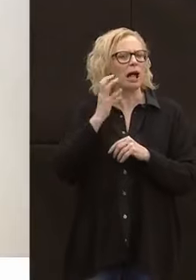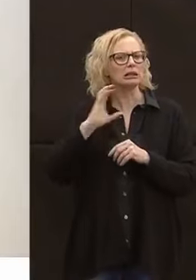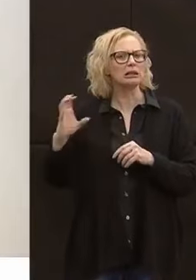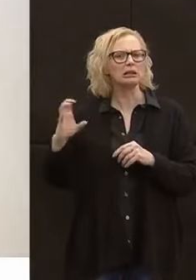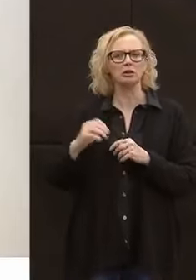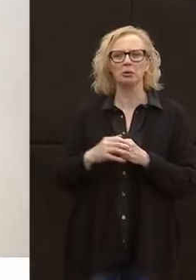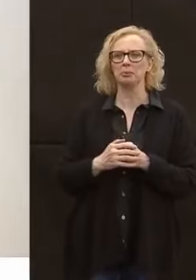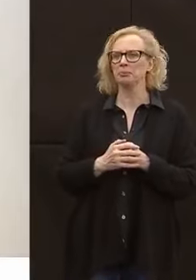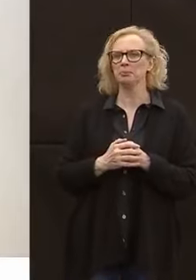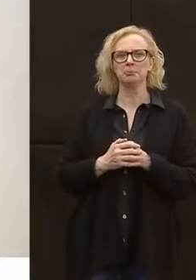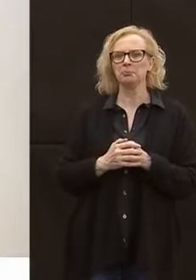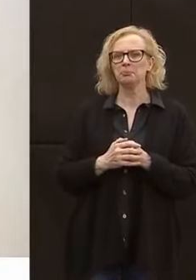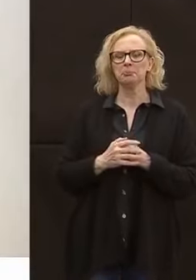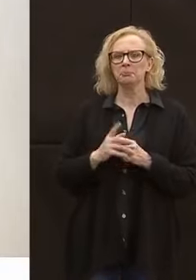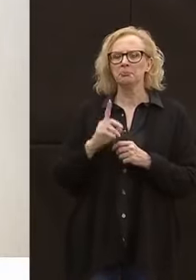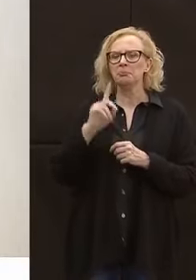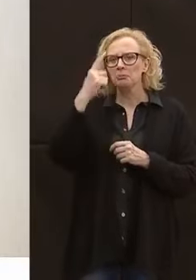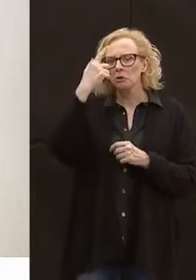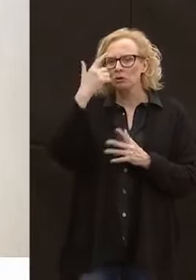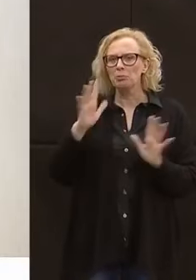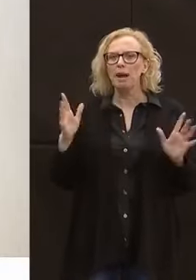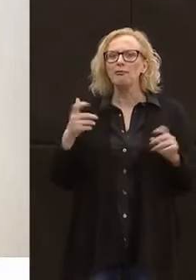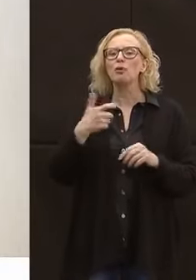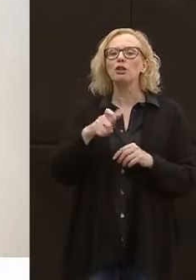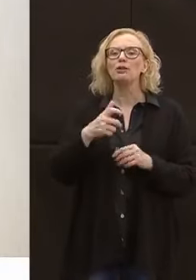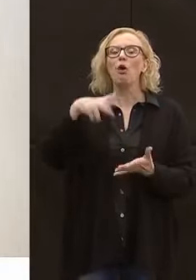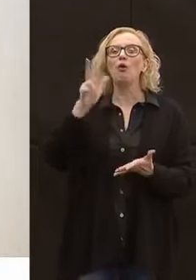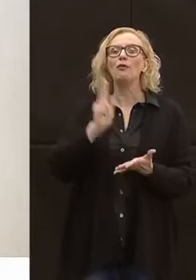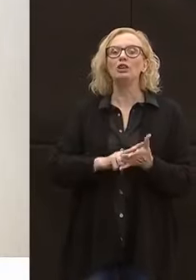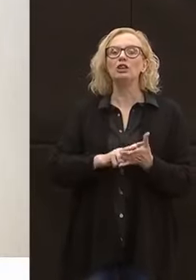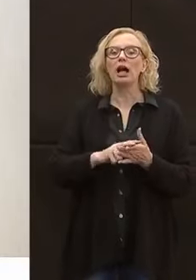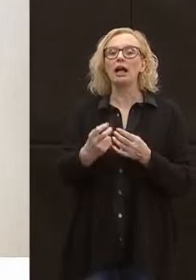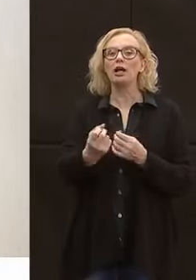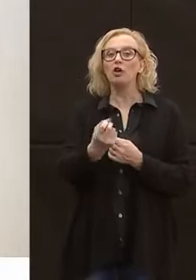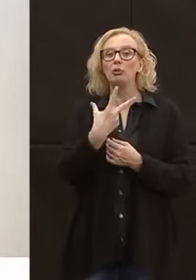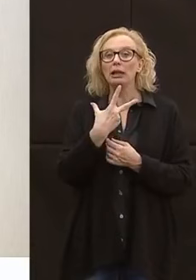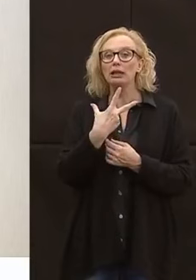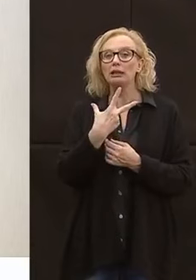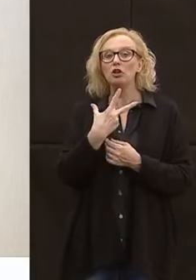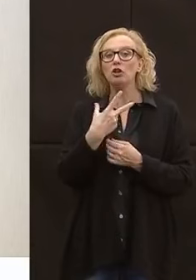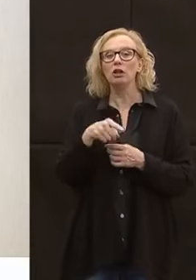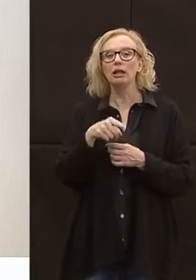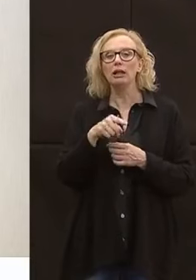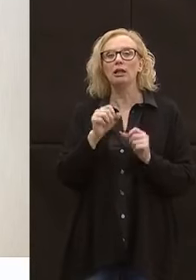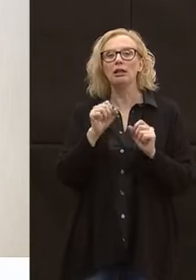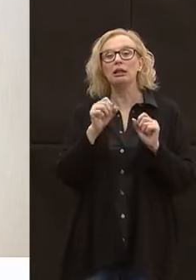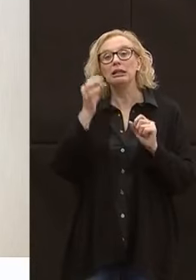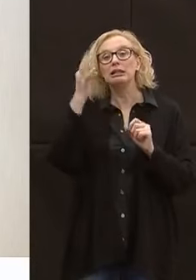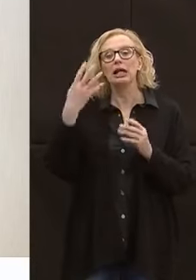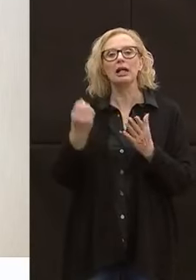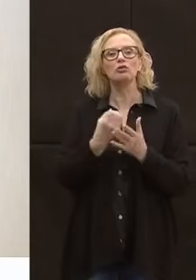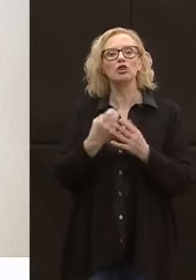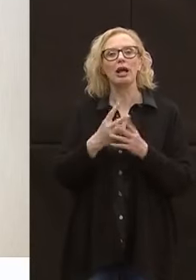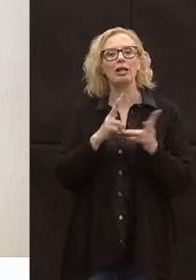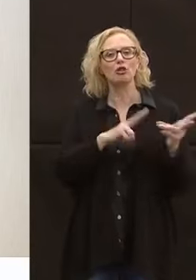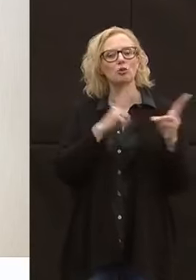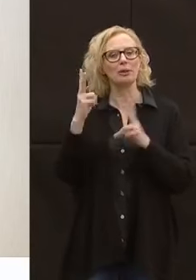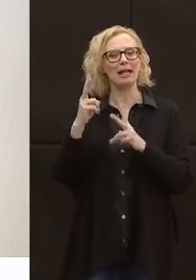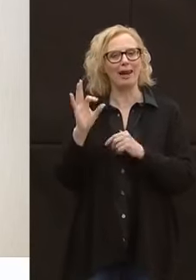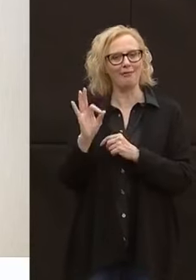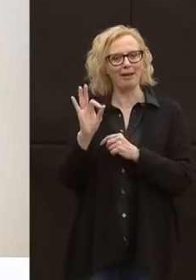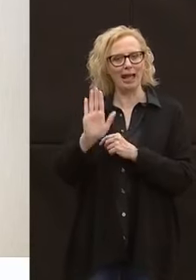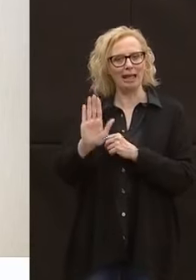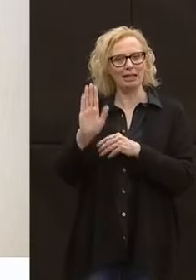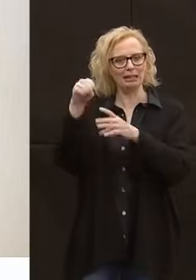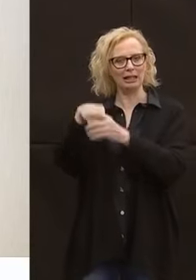No, nel senso che anche qui la comunicazione ufficiale avviene, se è venuta in ospedale del Feltrino, di solito si rivorgono